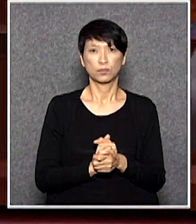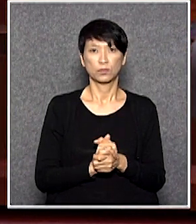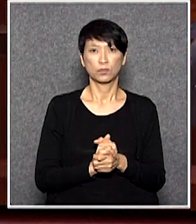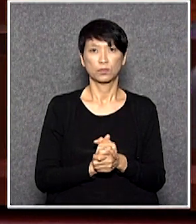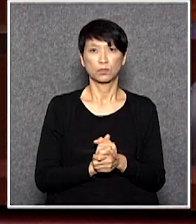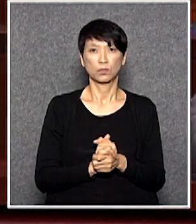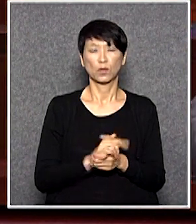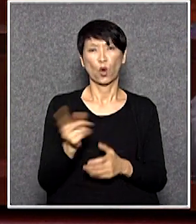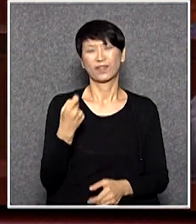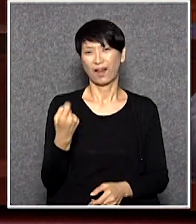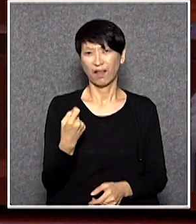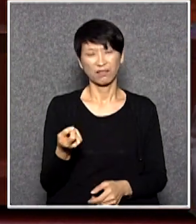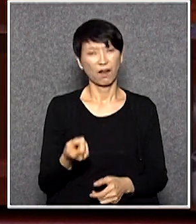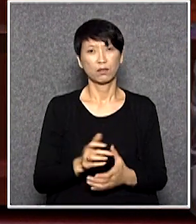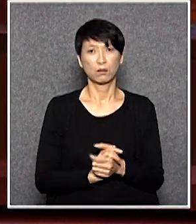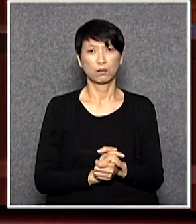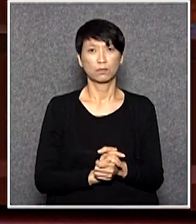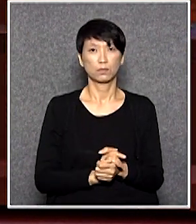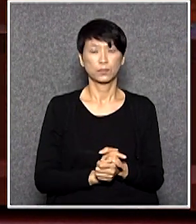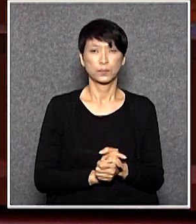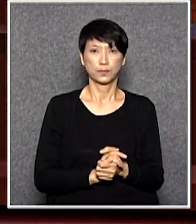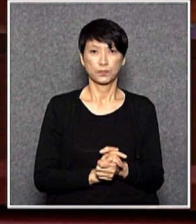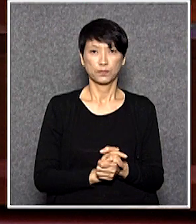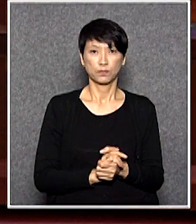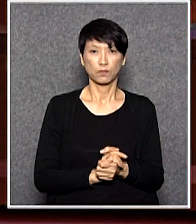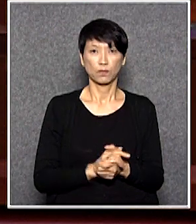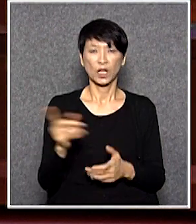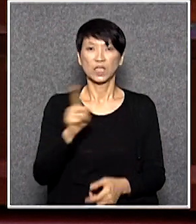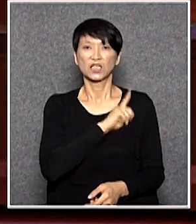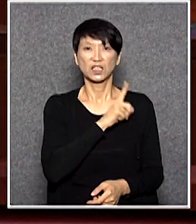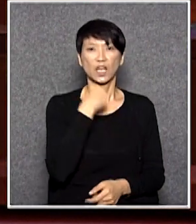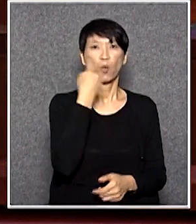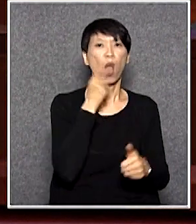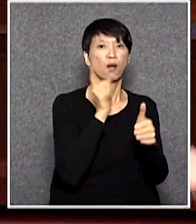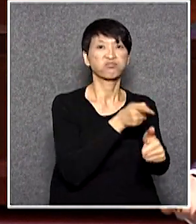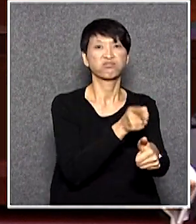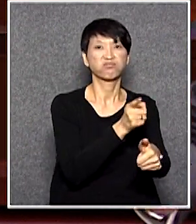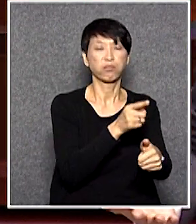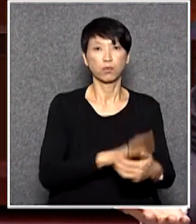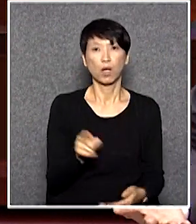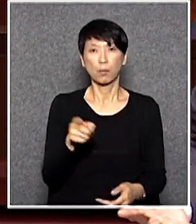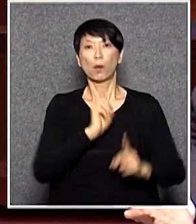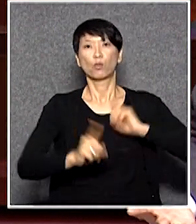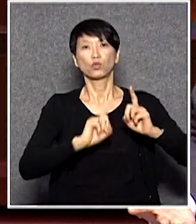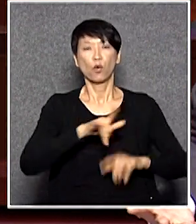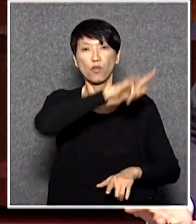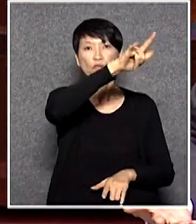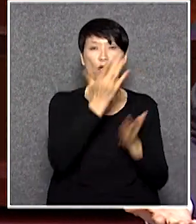不是真的很簡單而已嘛你喂你不要有口說人沒有口說自己不要緊要去外國讀書有什麼問題